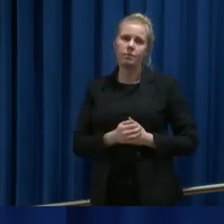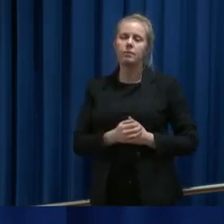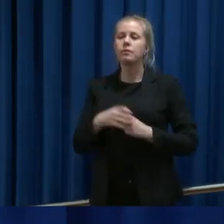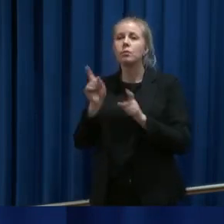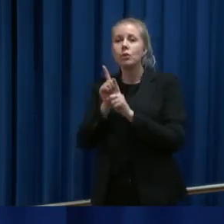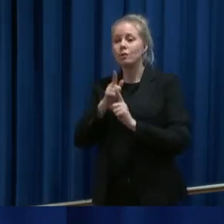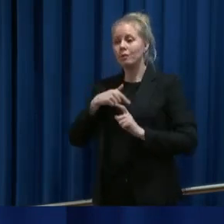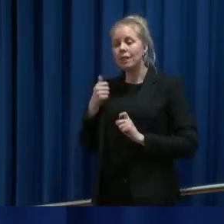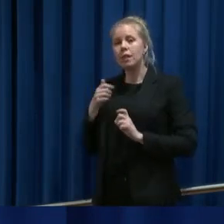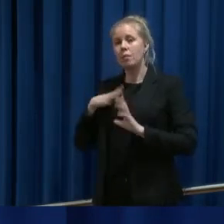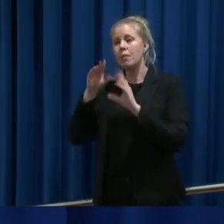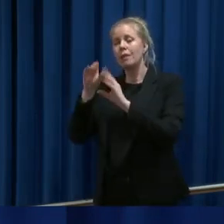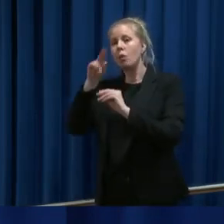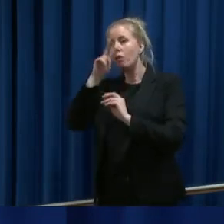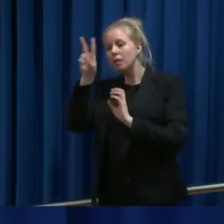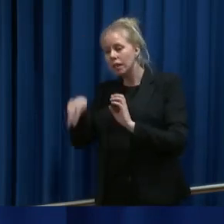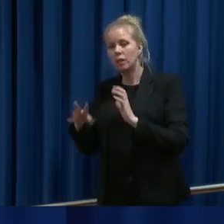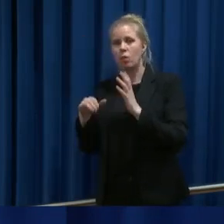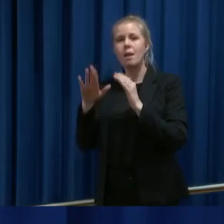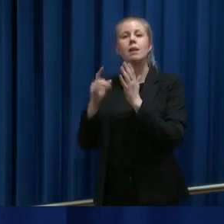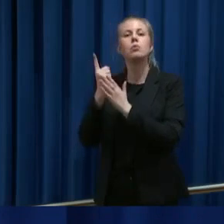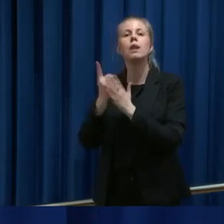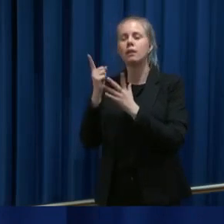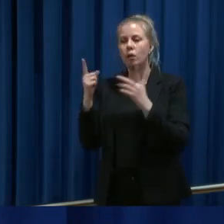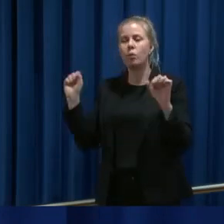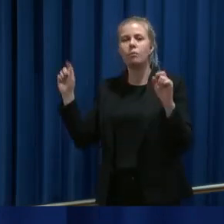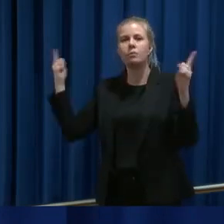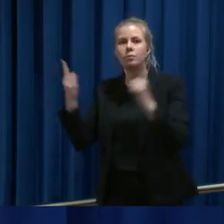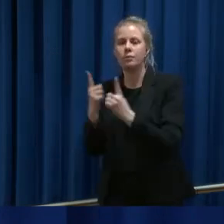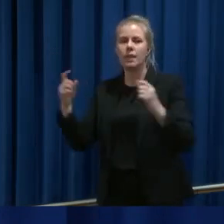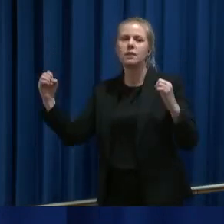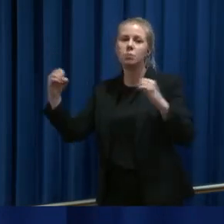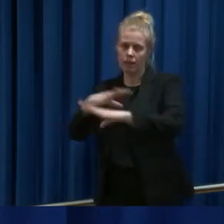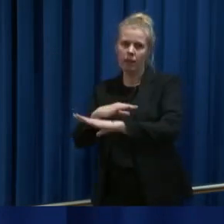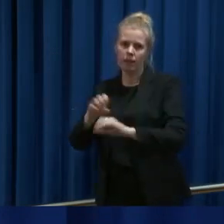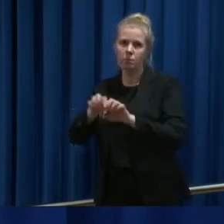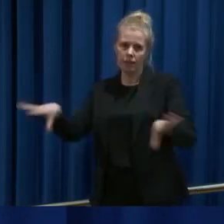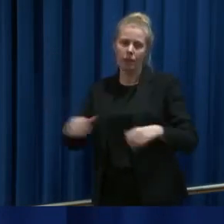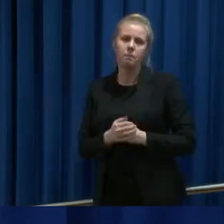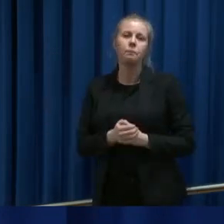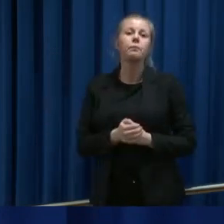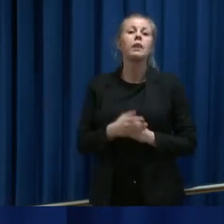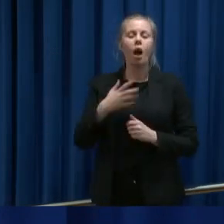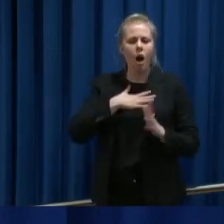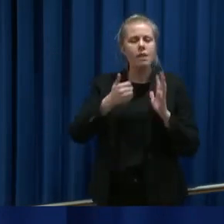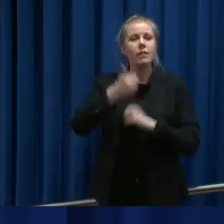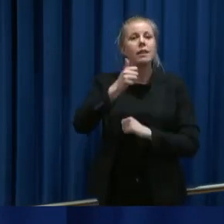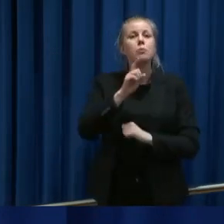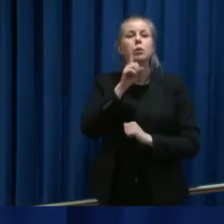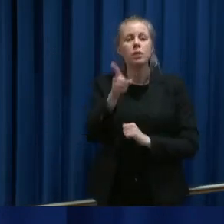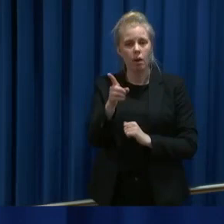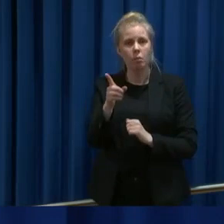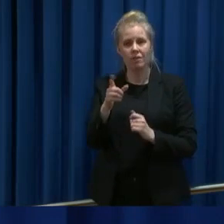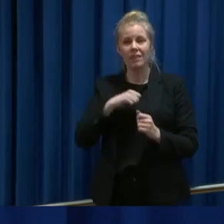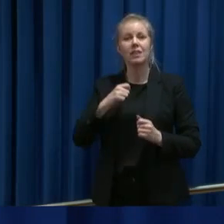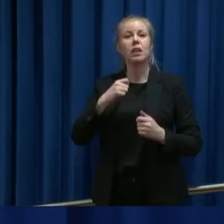oss bedre oversikt og større muligheter til å bekjempe smitten. Og så har jeg et viktig budskap til de som er syke